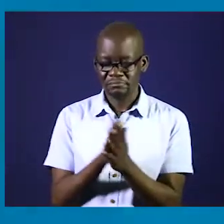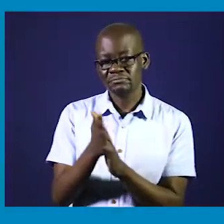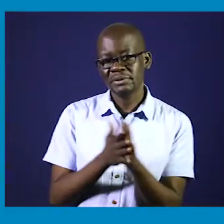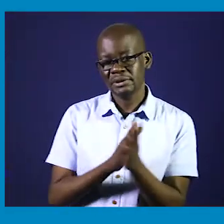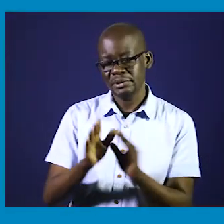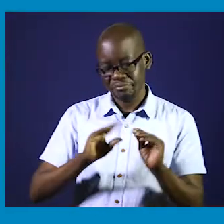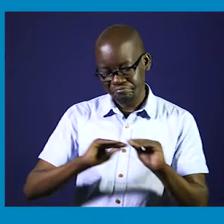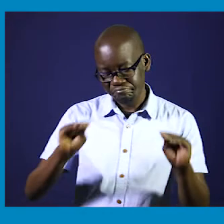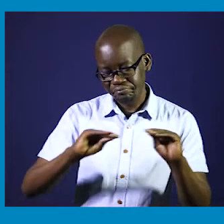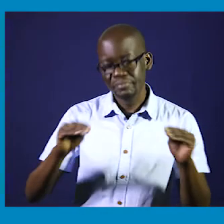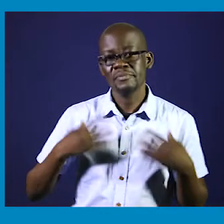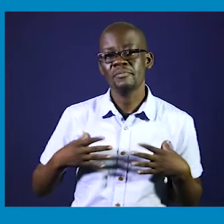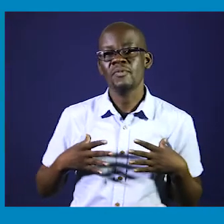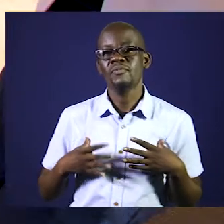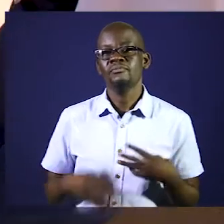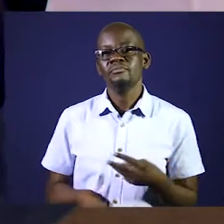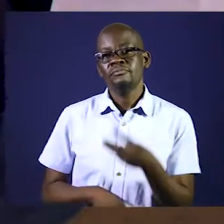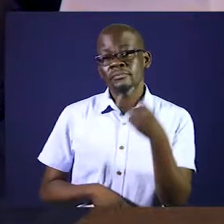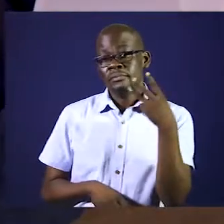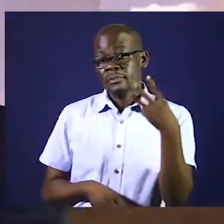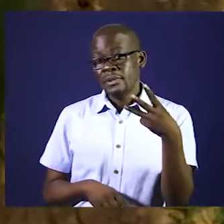usafi wa mikono na watu kuhamasishwa,